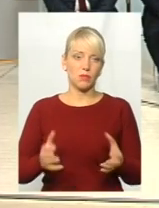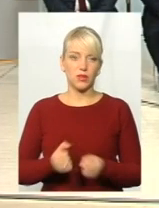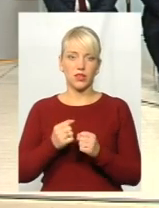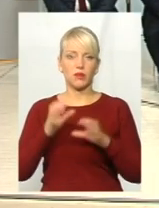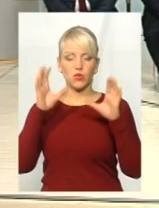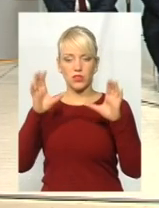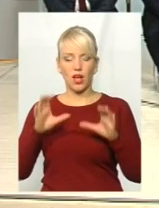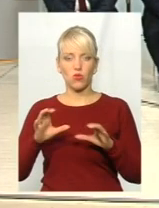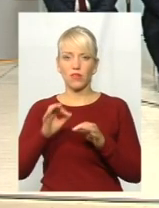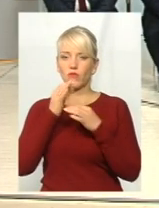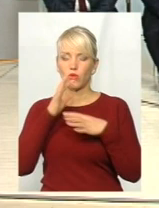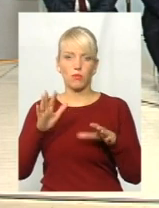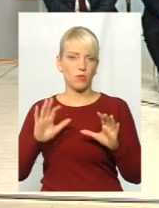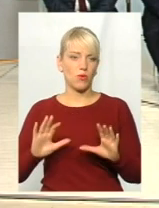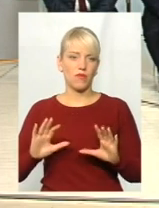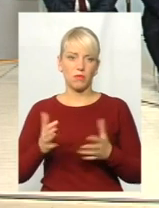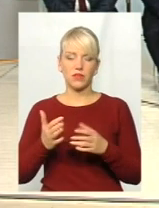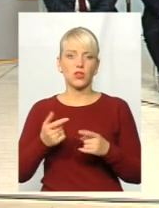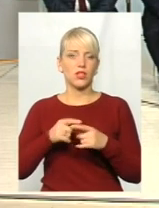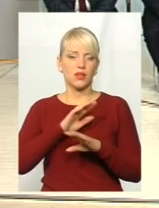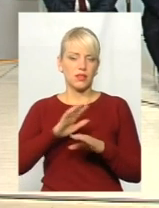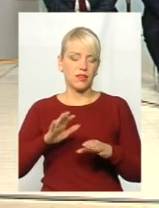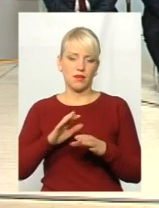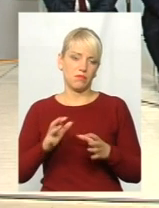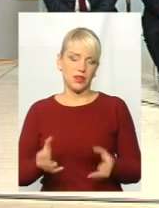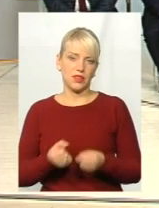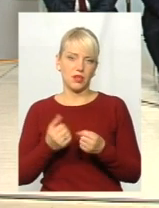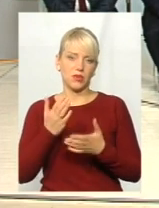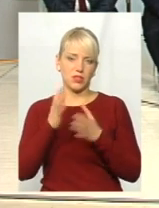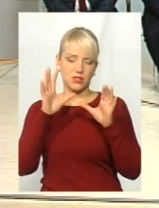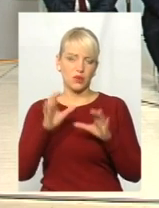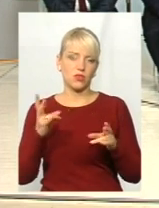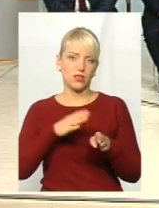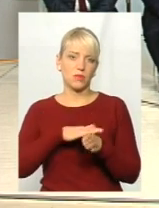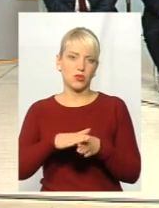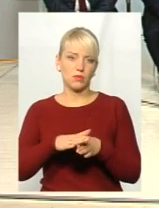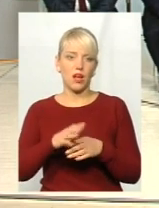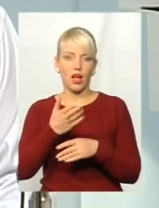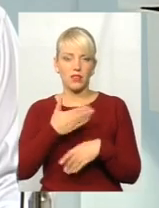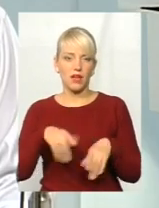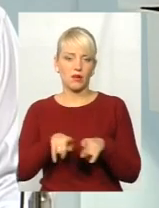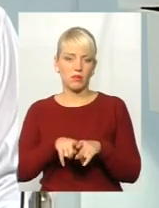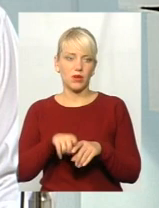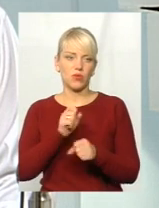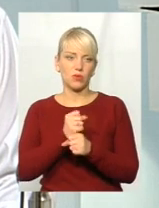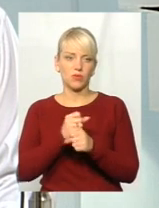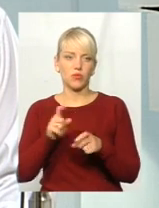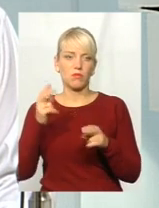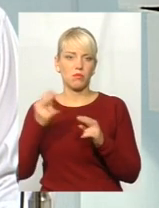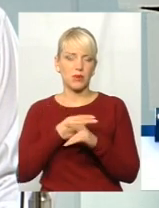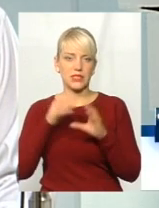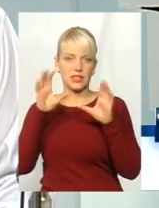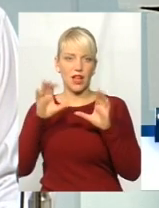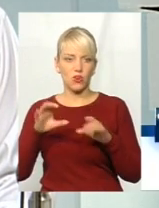законодавства в будь-якому випадку. Не підтримую. Є закон, його треба дотримуватись. А так ми породжуємо таке беззаконнє, анархію, це